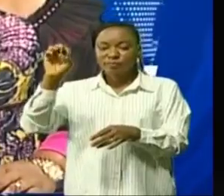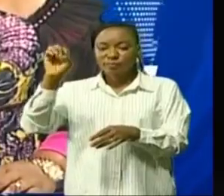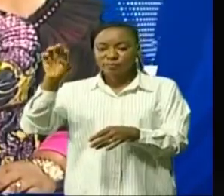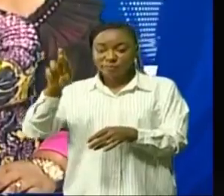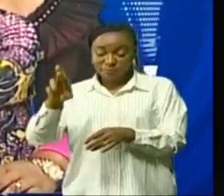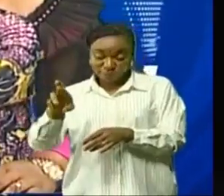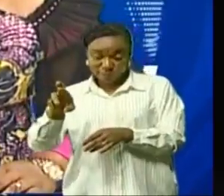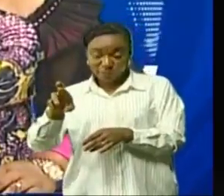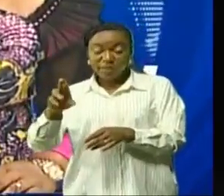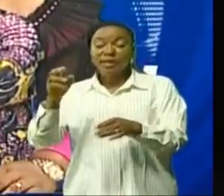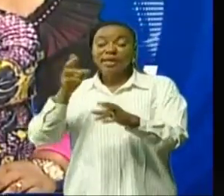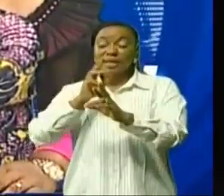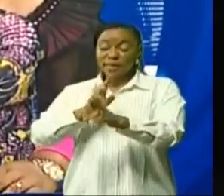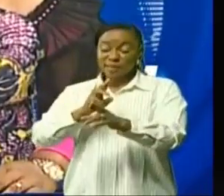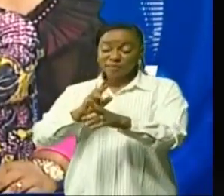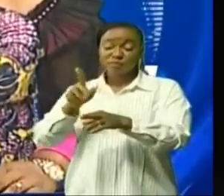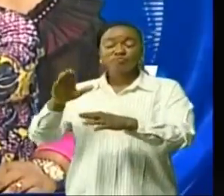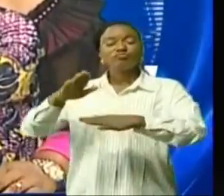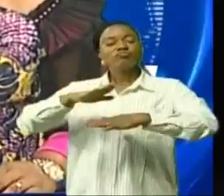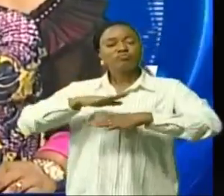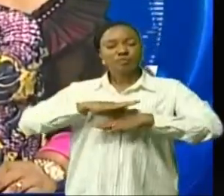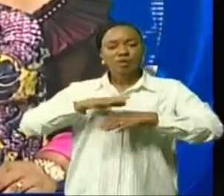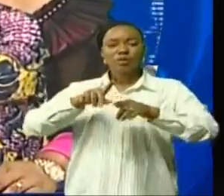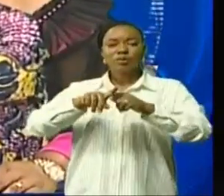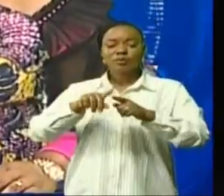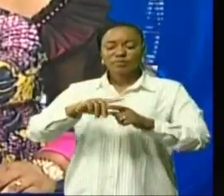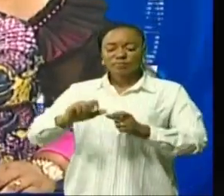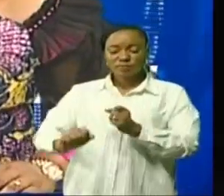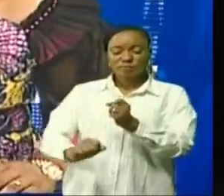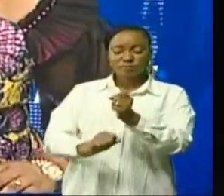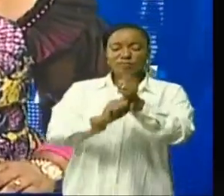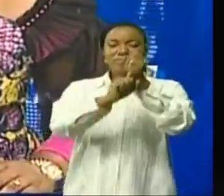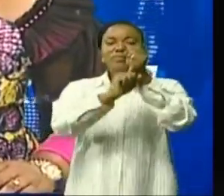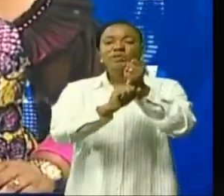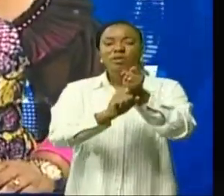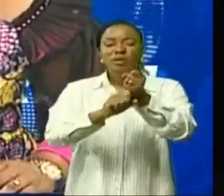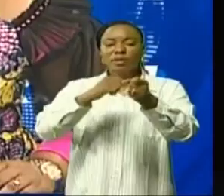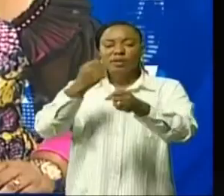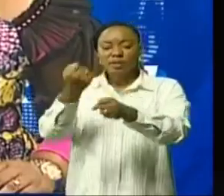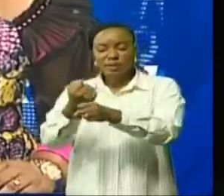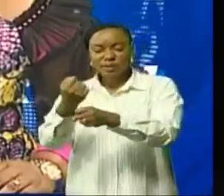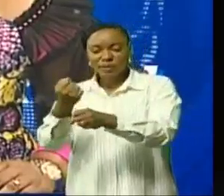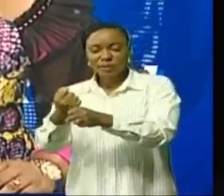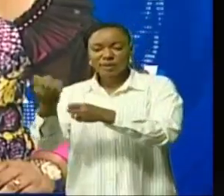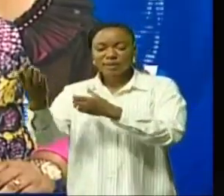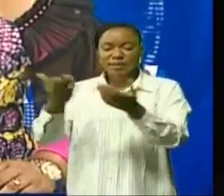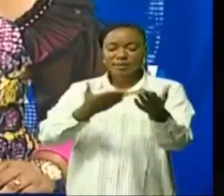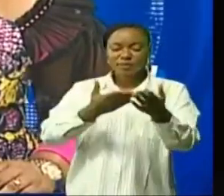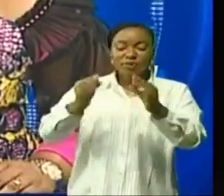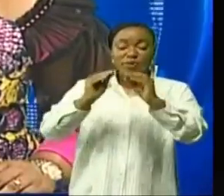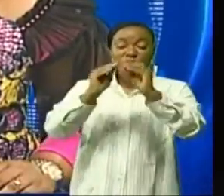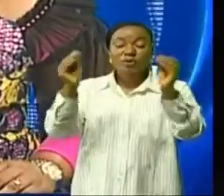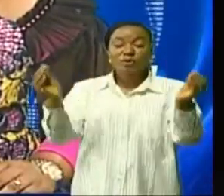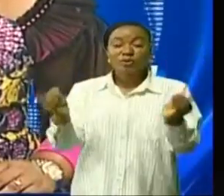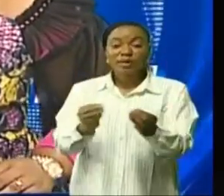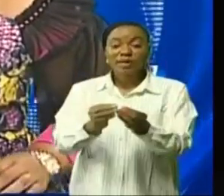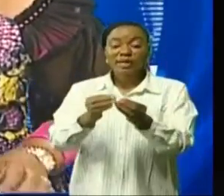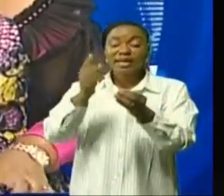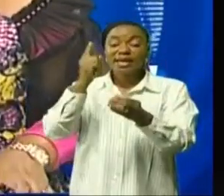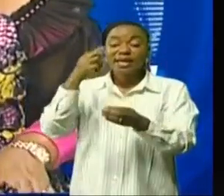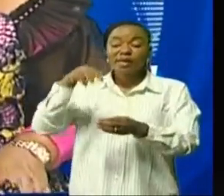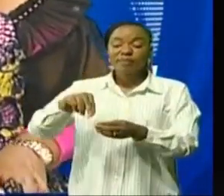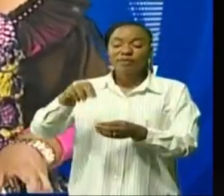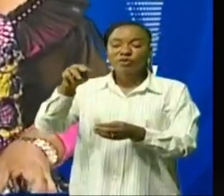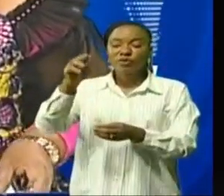permettre la matérialisation du projet d'appui à la connectivité et au transport avec un coût global de 1,5 million